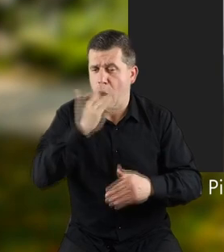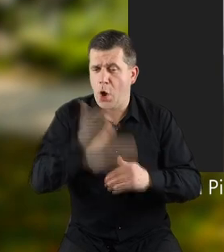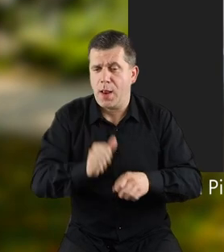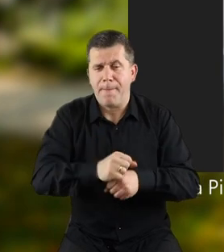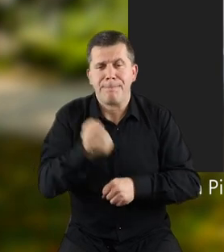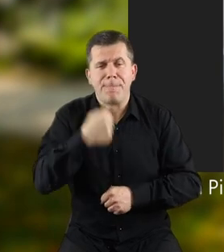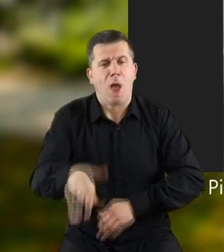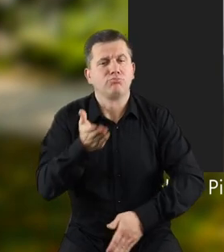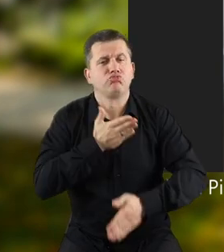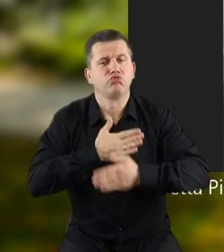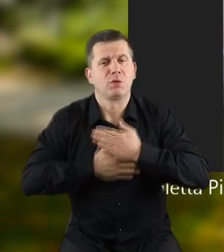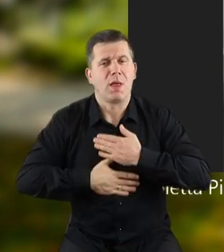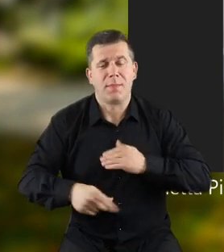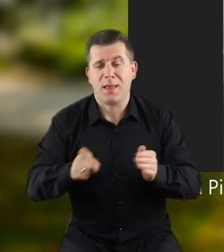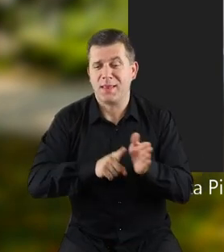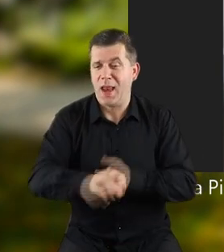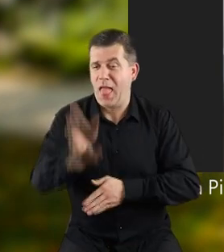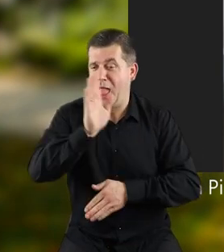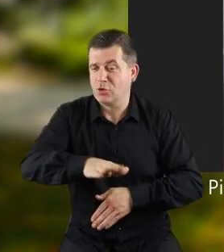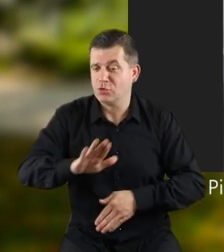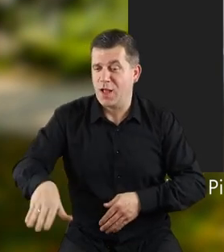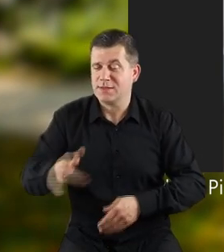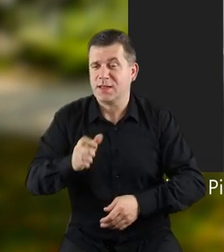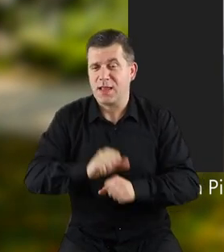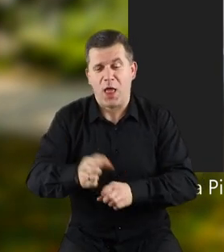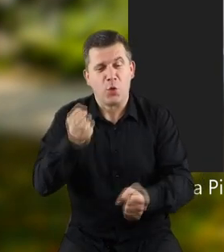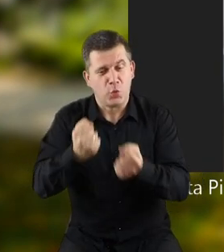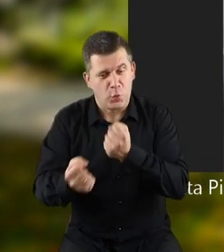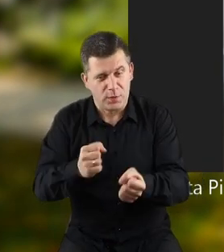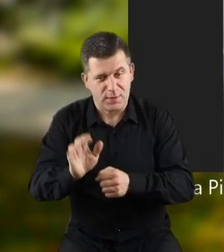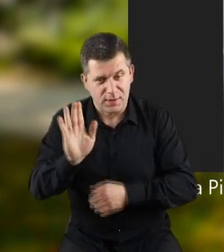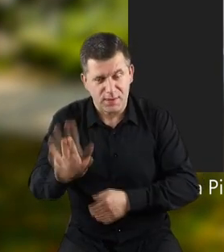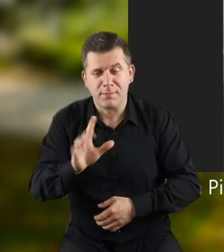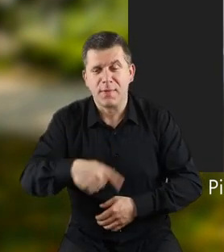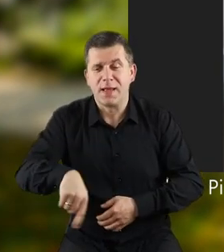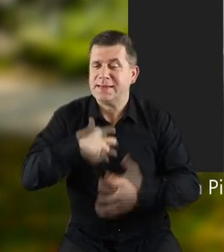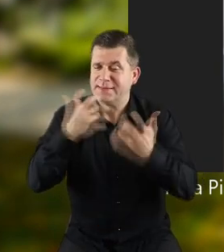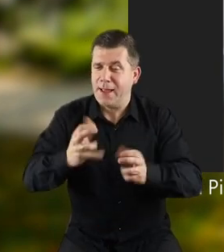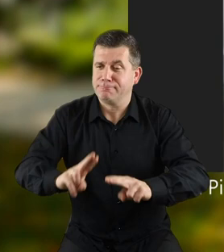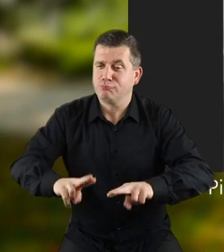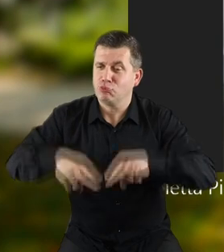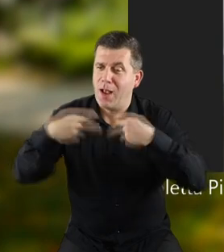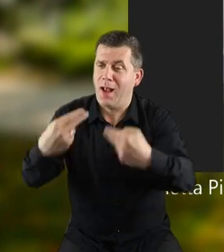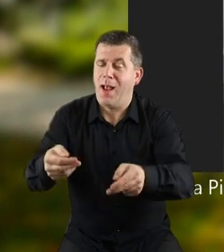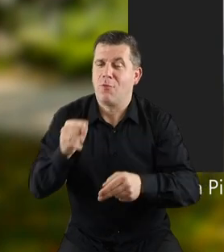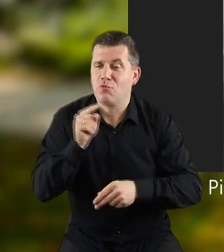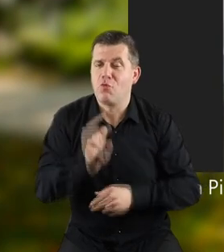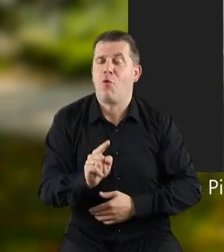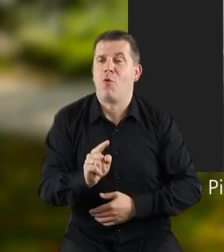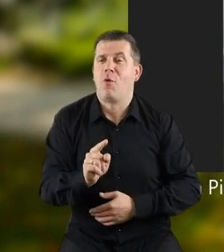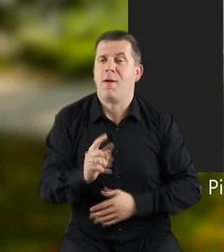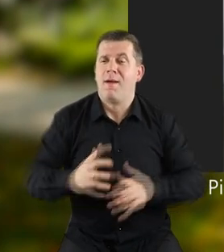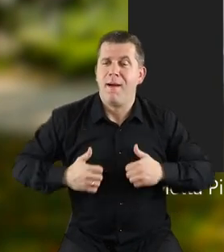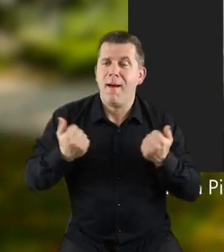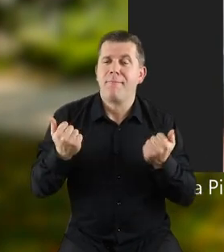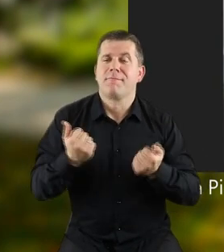zakończenie jest bardzo przyjemne. Dla dzieci zakończenie jest trudniejsze, bo chcę Wam przekazać to,